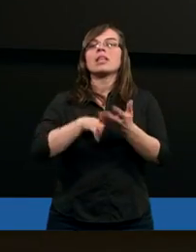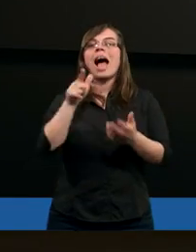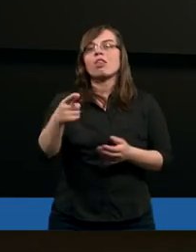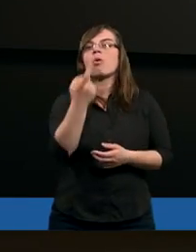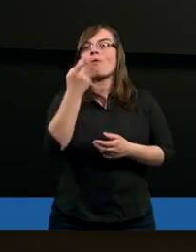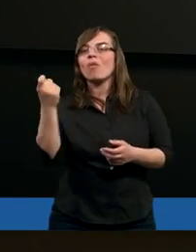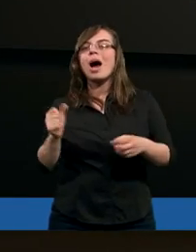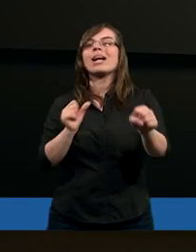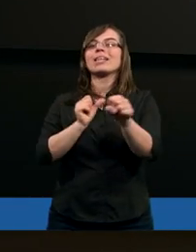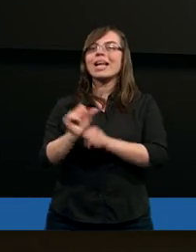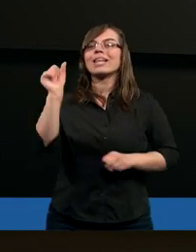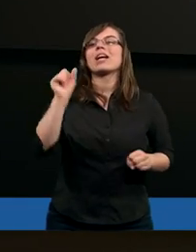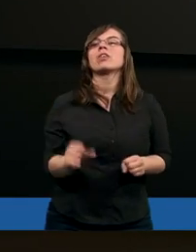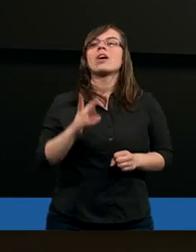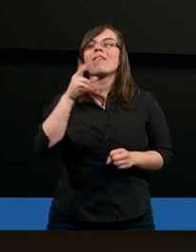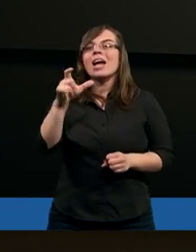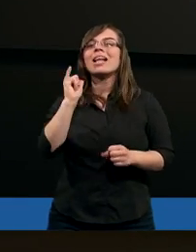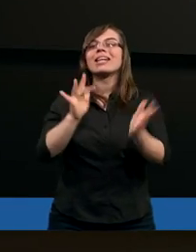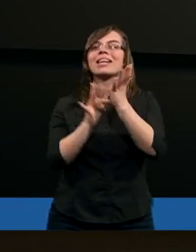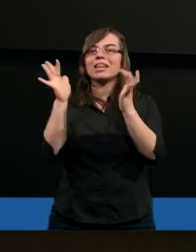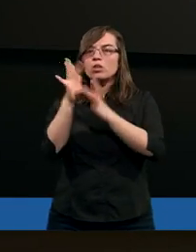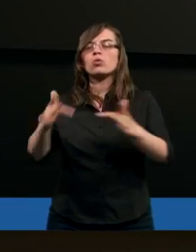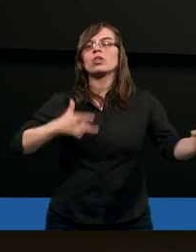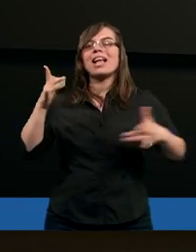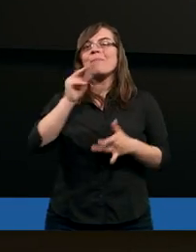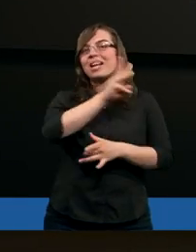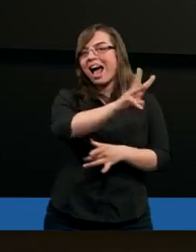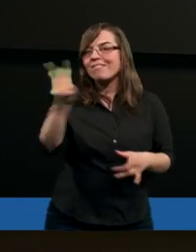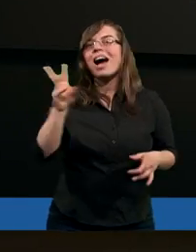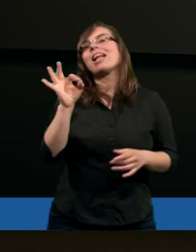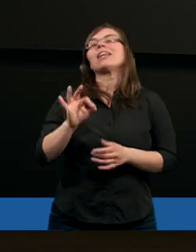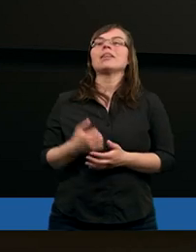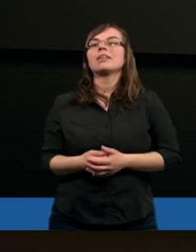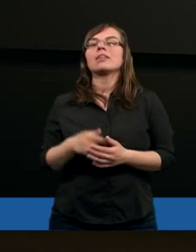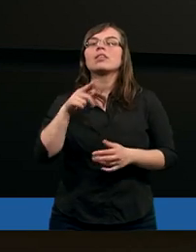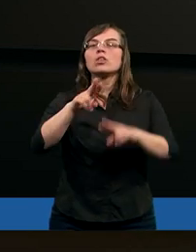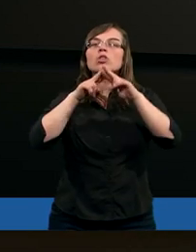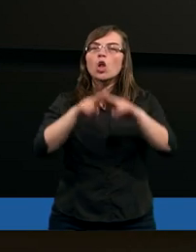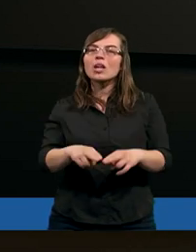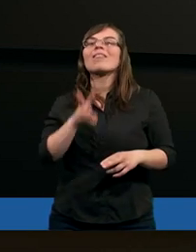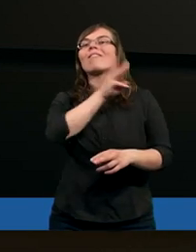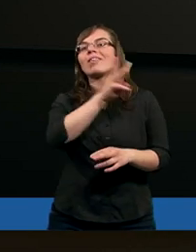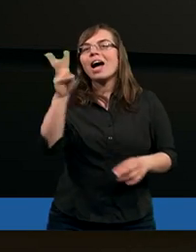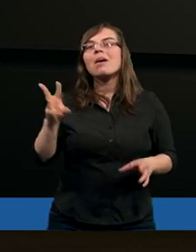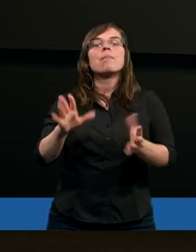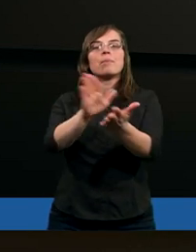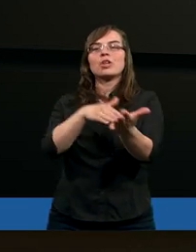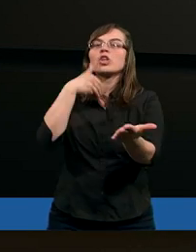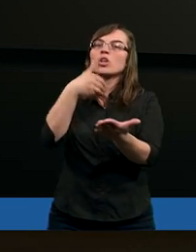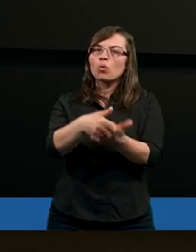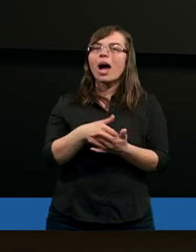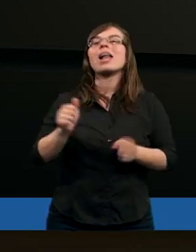Na to bowiem powołani jesteście, gdyż i Chrystus cierpiał za was, zostawiając wam